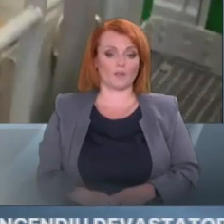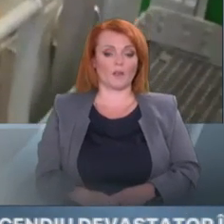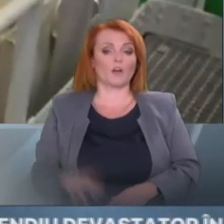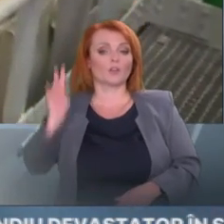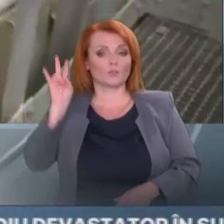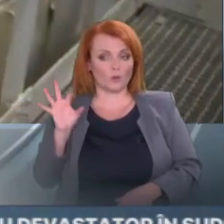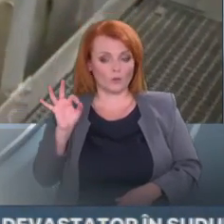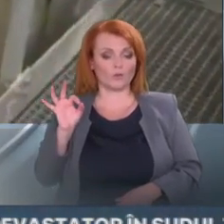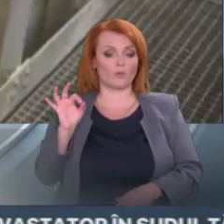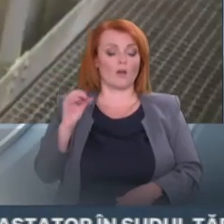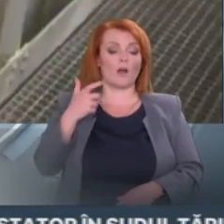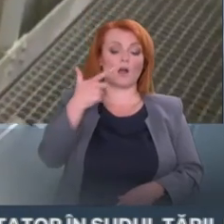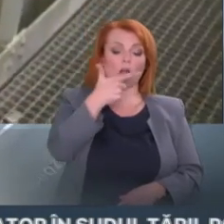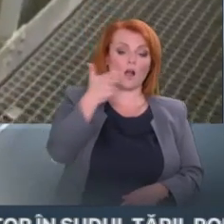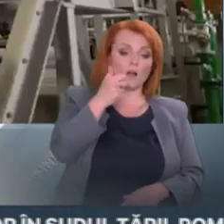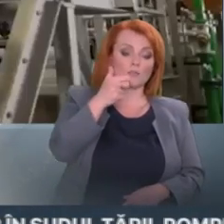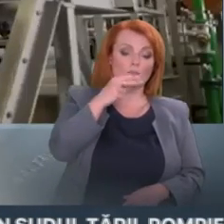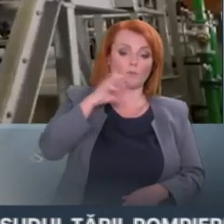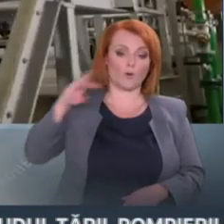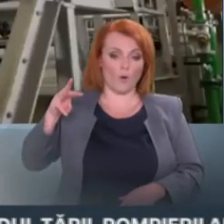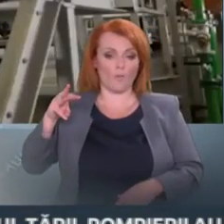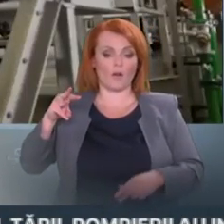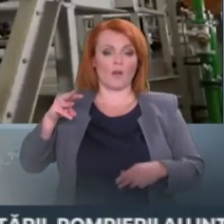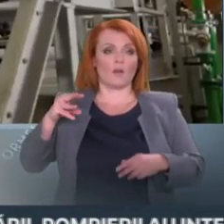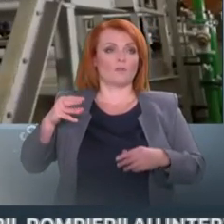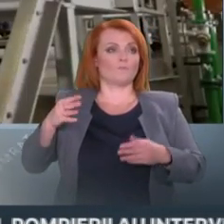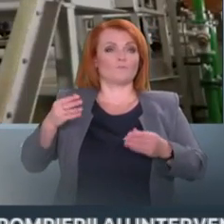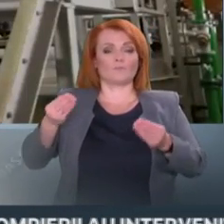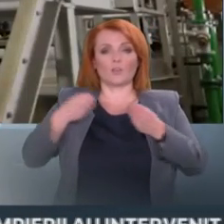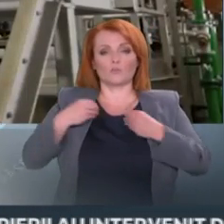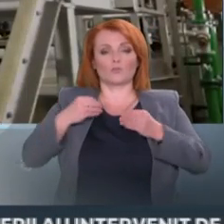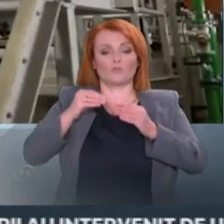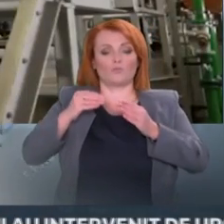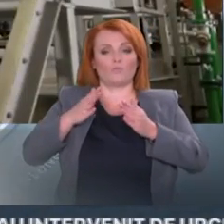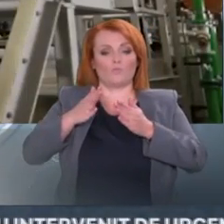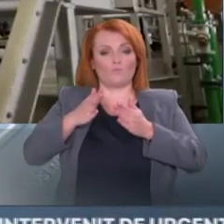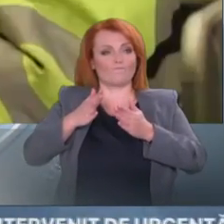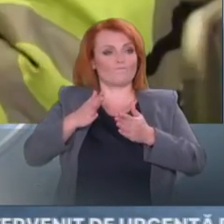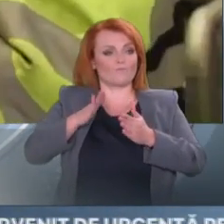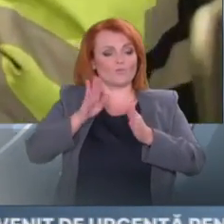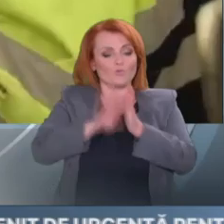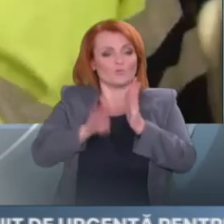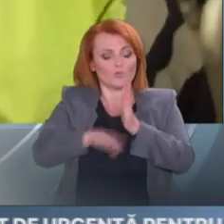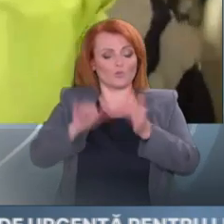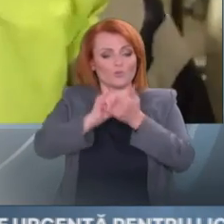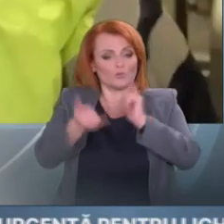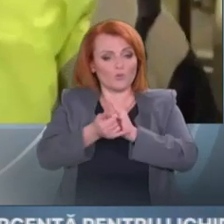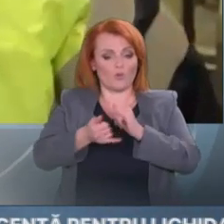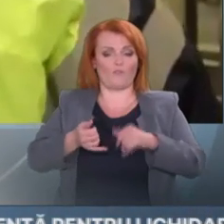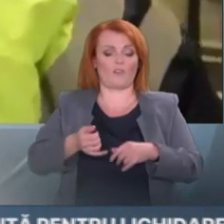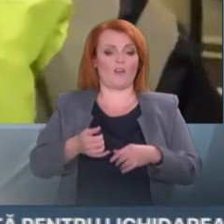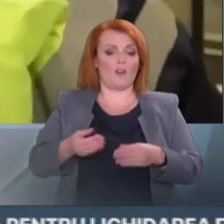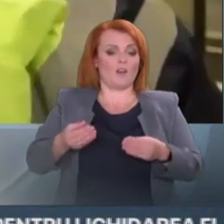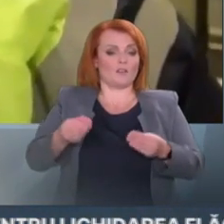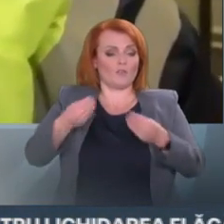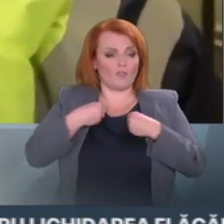că Gazprom pune presiune din ce în ce mai mare de fapt nu Gazprom, cred că Kremlinul toată lumea înțelege că în sfatul Gazpromului stau